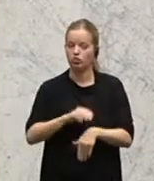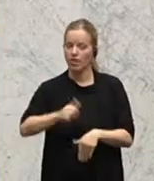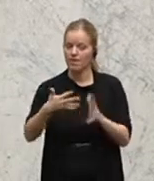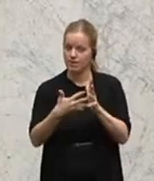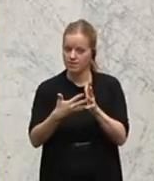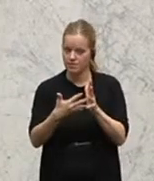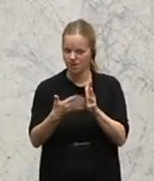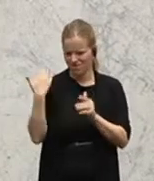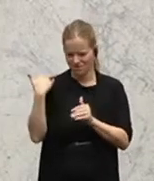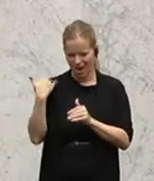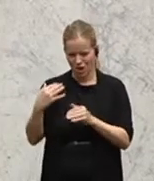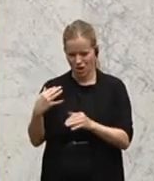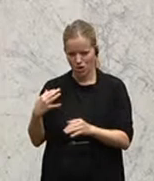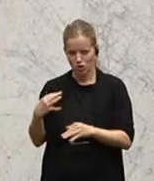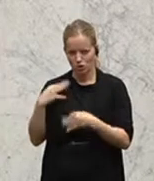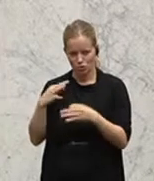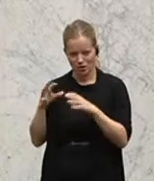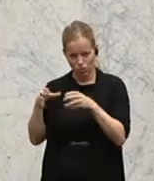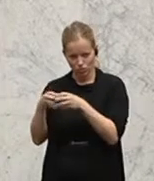Gesundheitsausschuss auch darüber unterhalten,